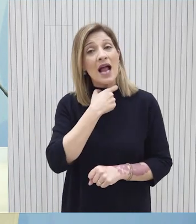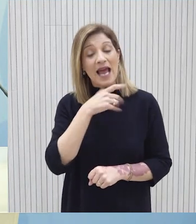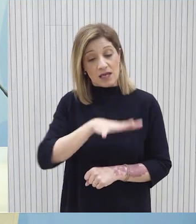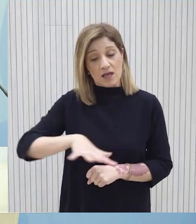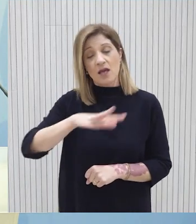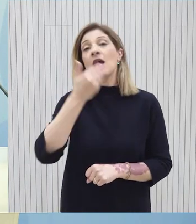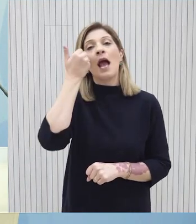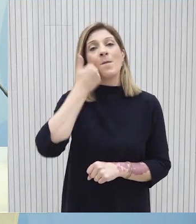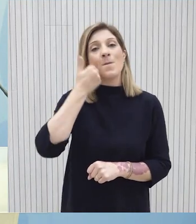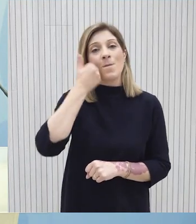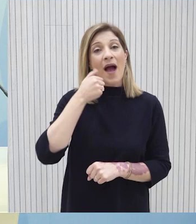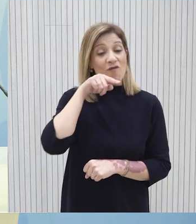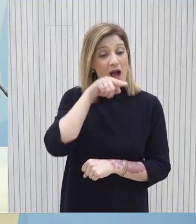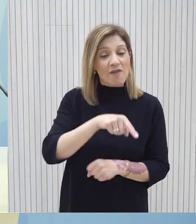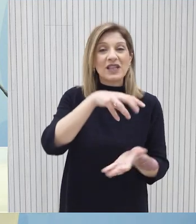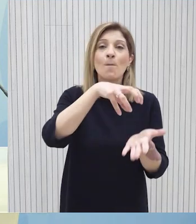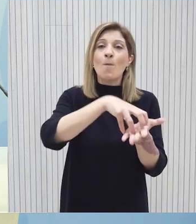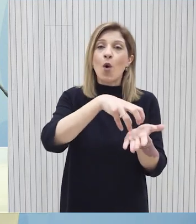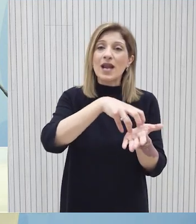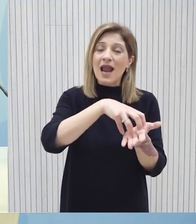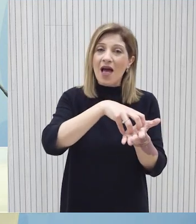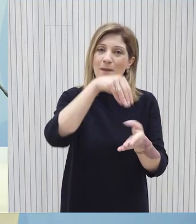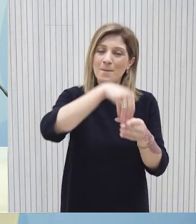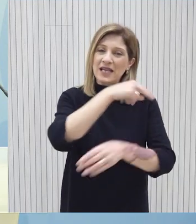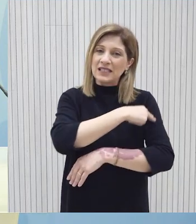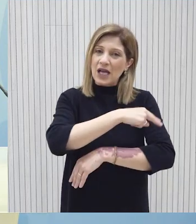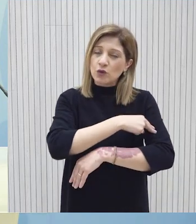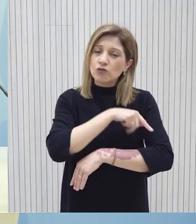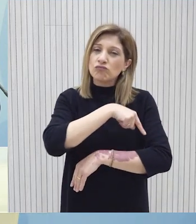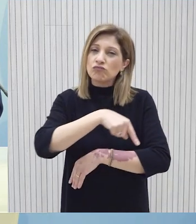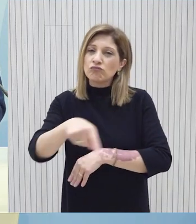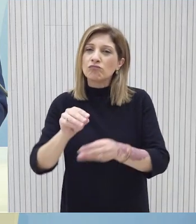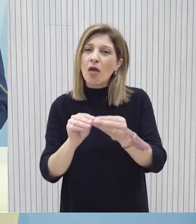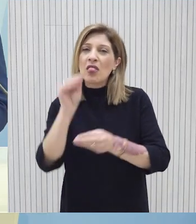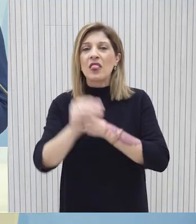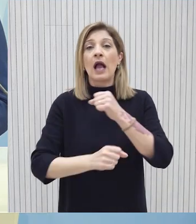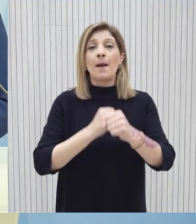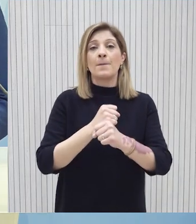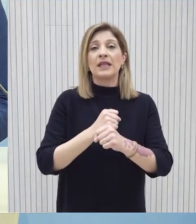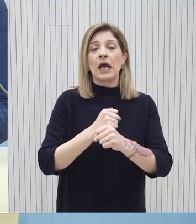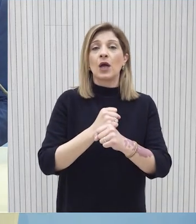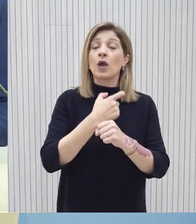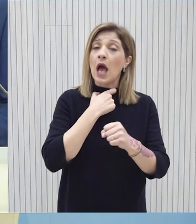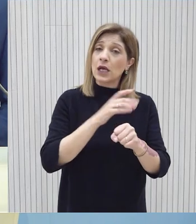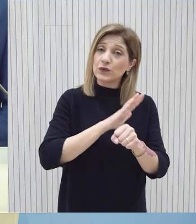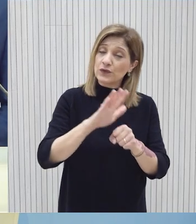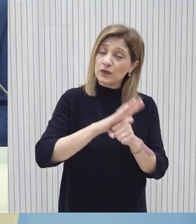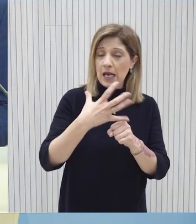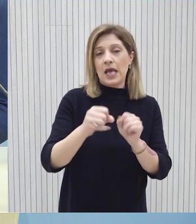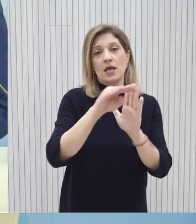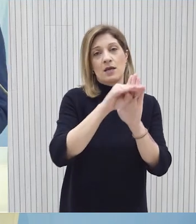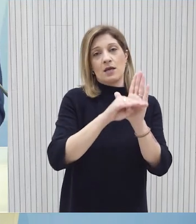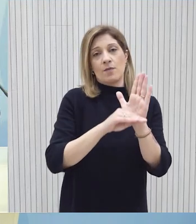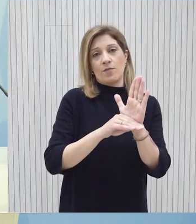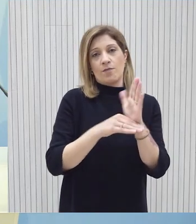Επαρχίας Πάφου με τη λειτουργία αυτής της μονάδας είναι εξασφαλισμένες για τουλάχιστον 15 χρόνια στην βάση του σχετικού προγραμματισμού που